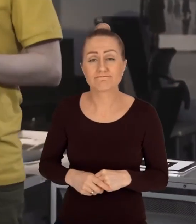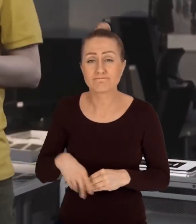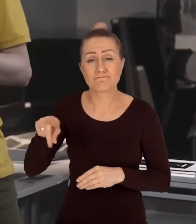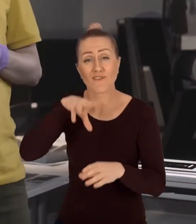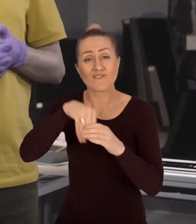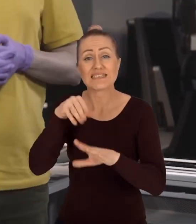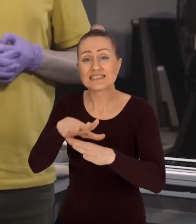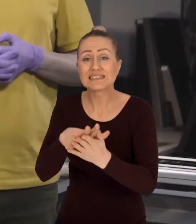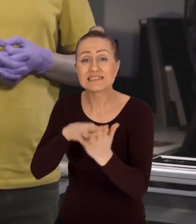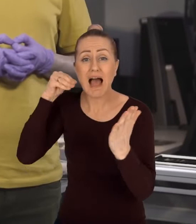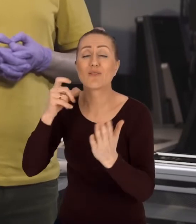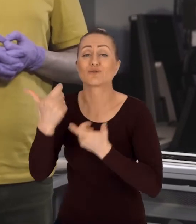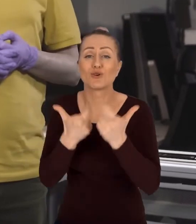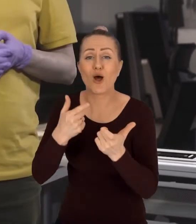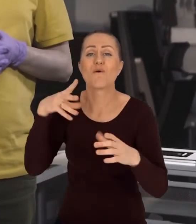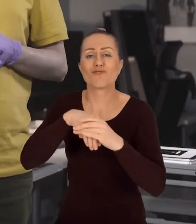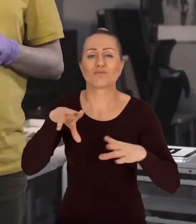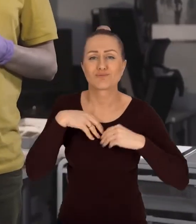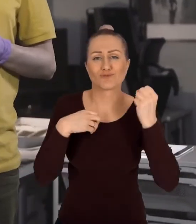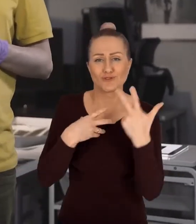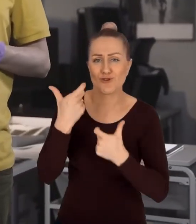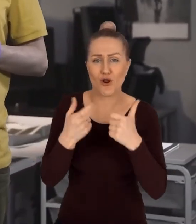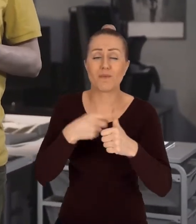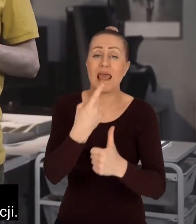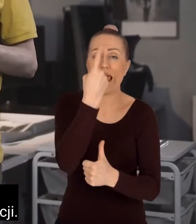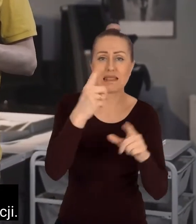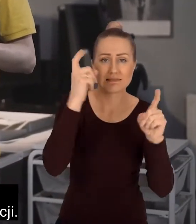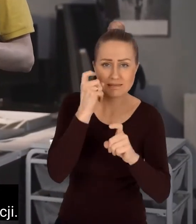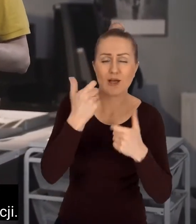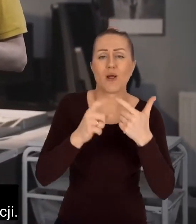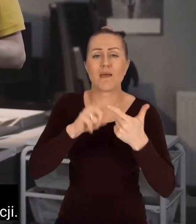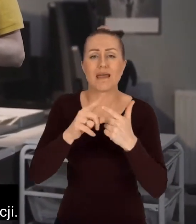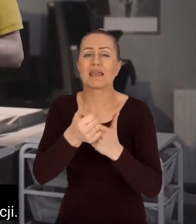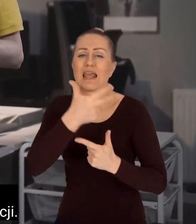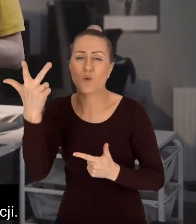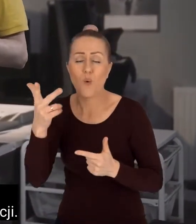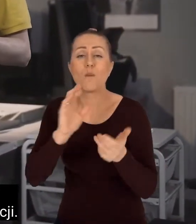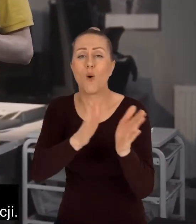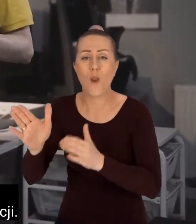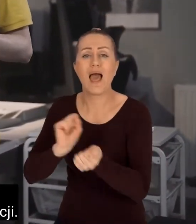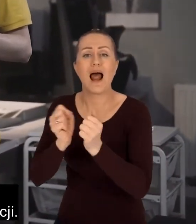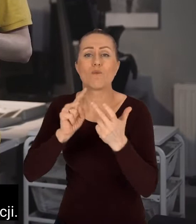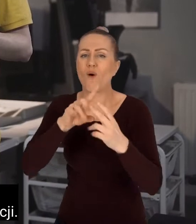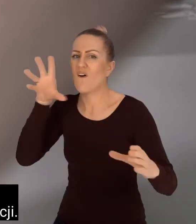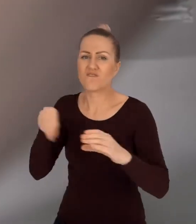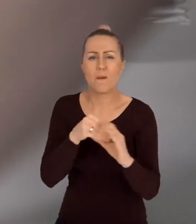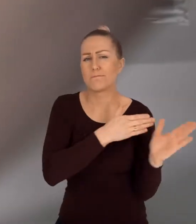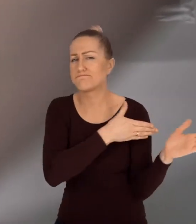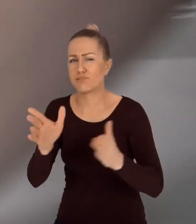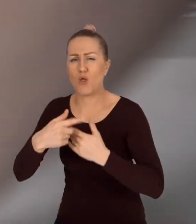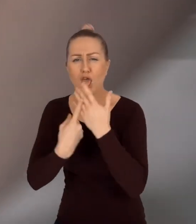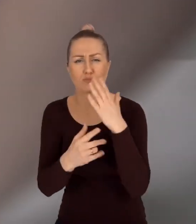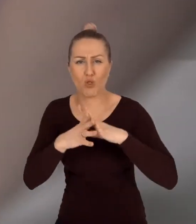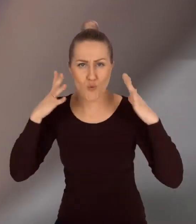Wykorzystywany przez nas skaner umożliwia pracę w trzech trybach – pojedynczego skanu, kolejki skanów oraz masowej digitalizacji.